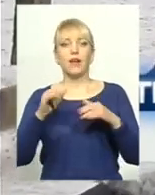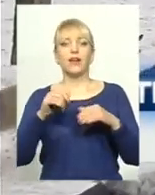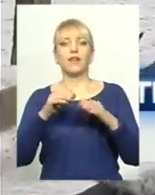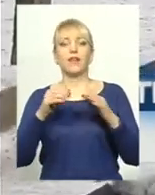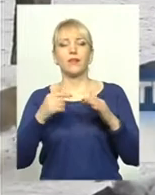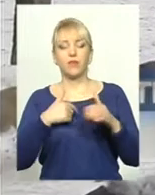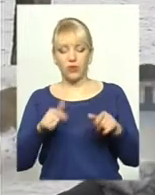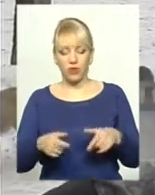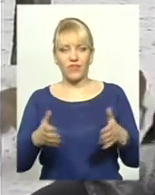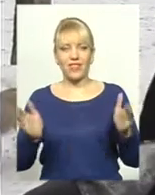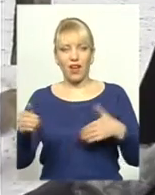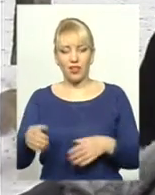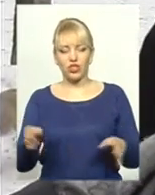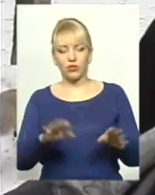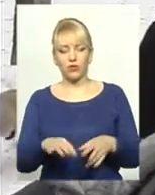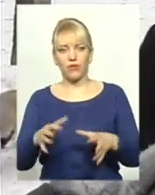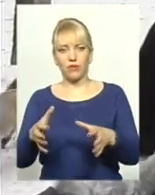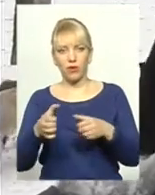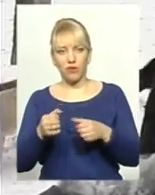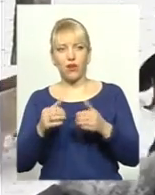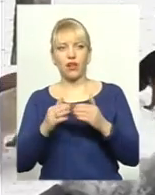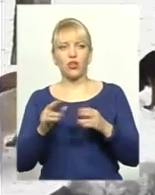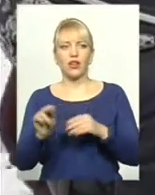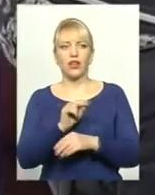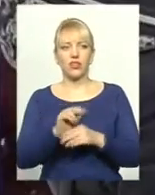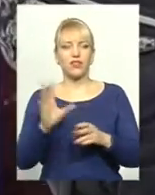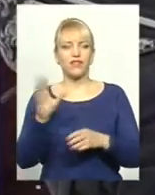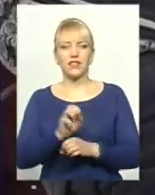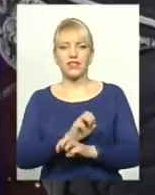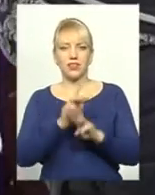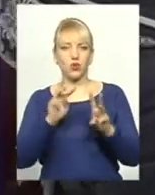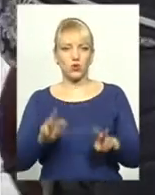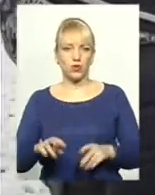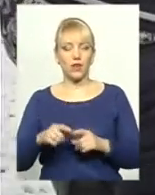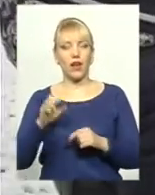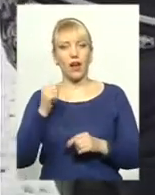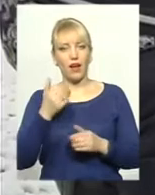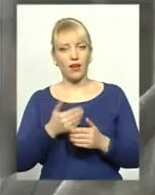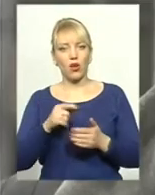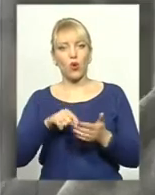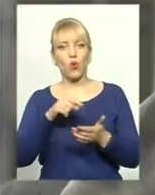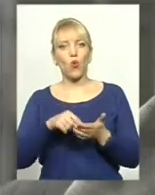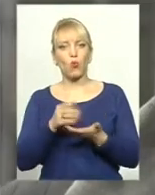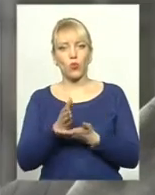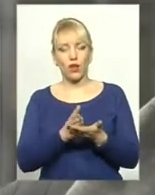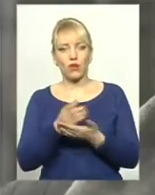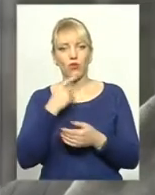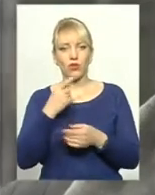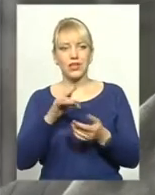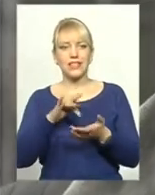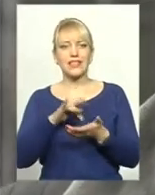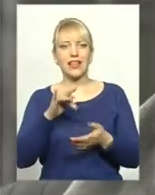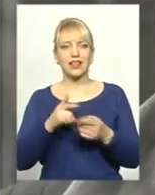ящик беру в хату, лічу, все їм, всі условія. Комунальники ж запевняють, центр поводження з тваринами – прихисток